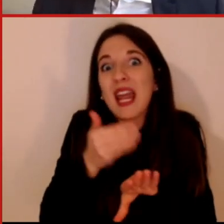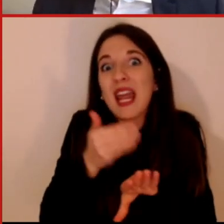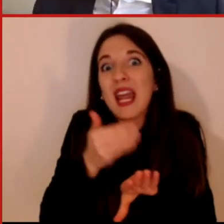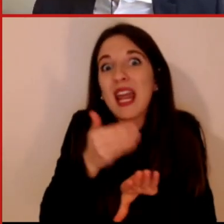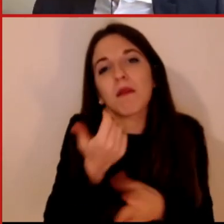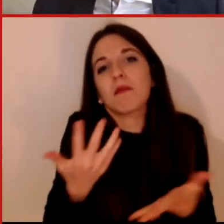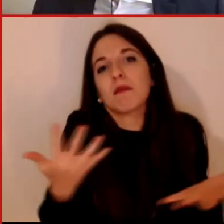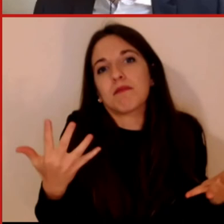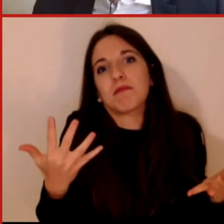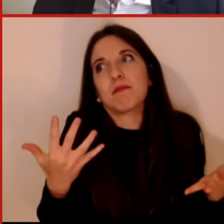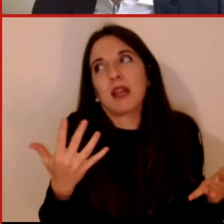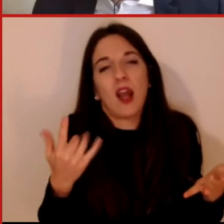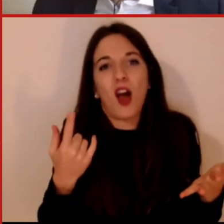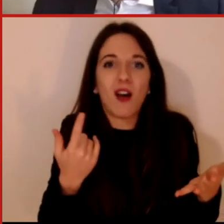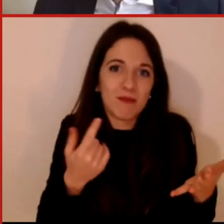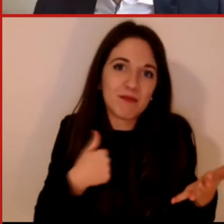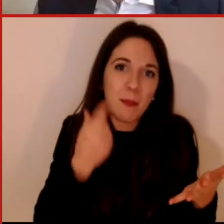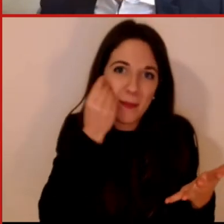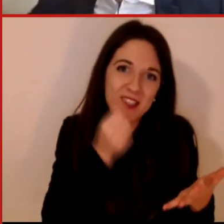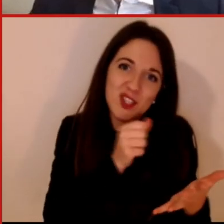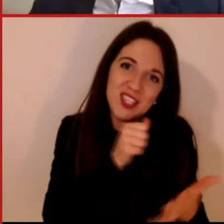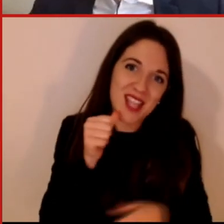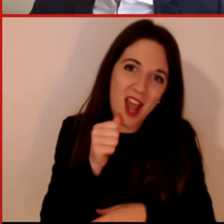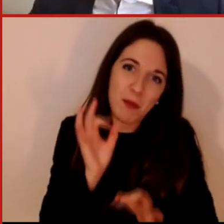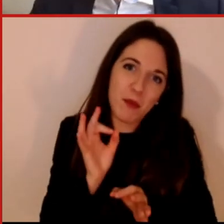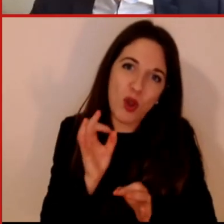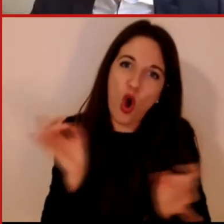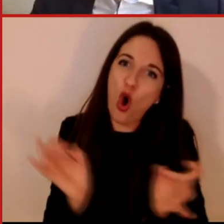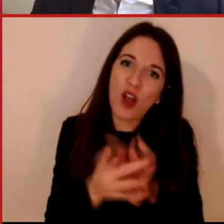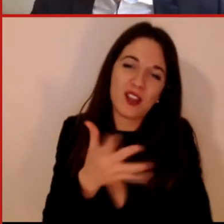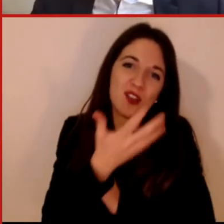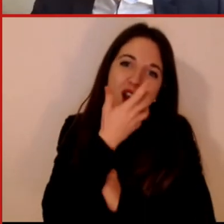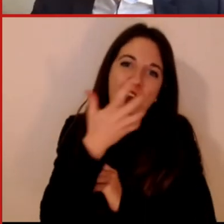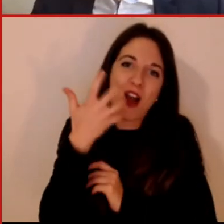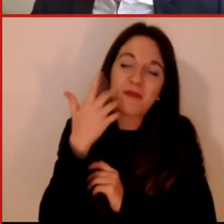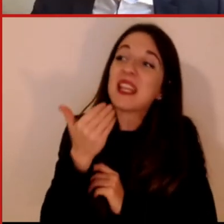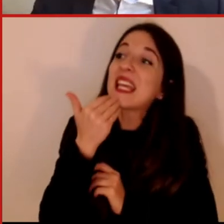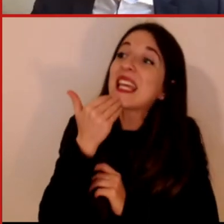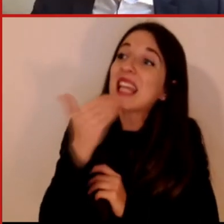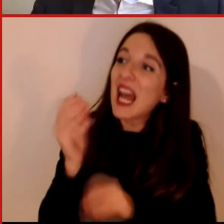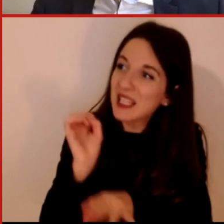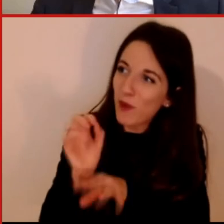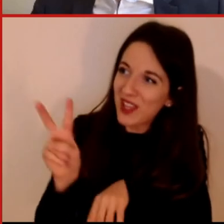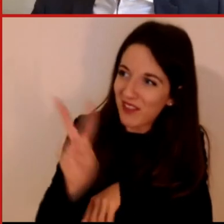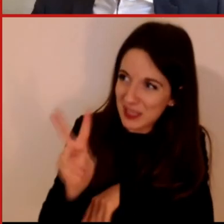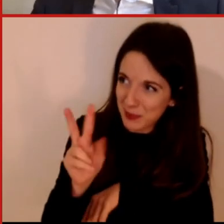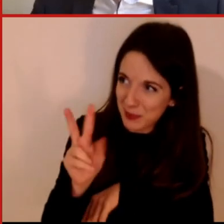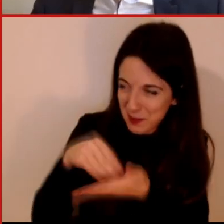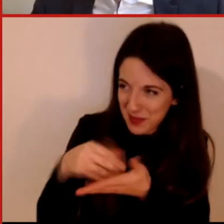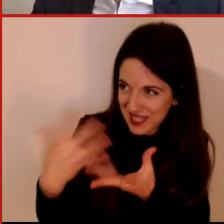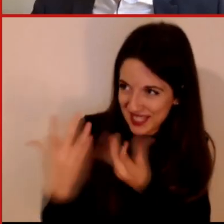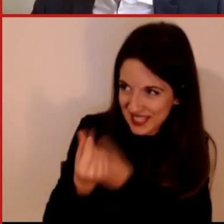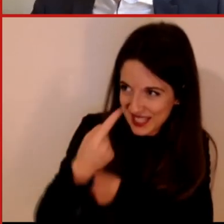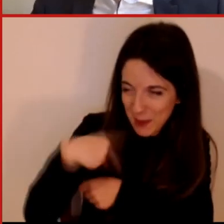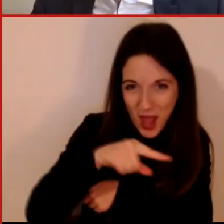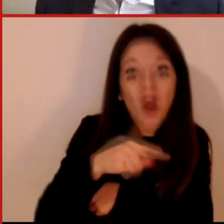sembrava davvero valesse la pena sfruttare appieno questa opportunità. Ringraziamo il professor Vespignani di essere stato qui con noi oggi,